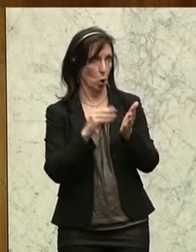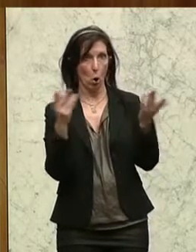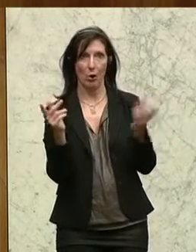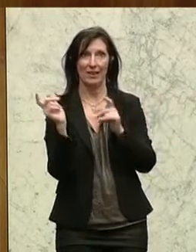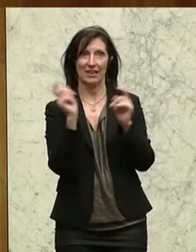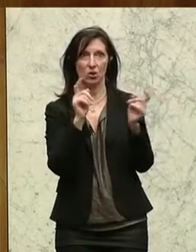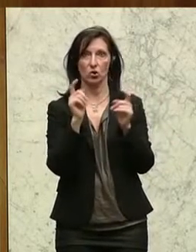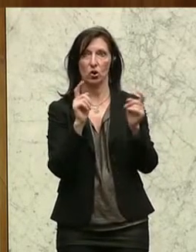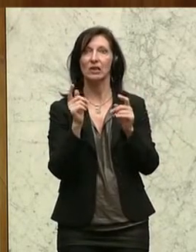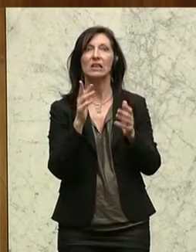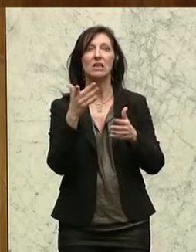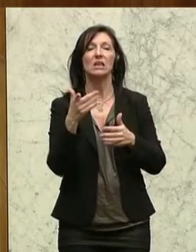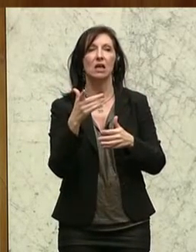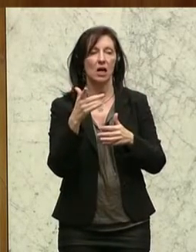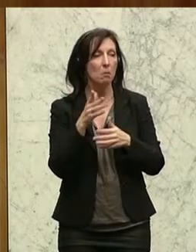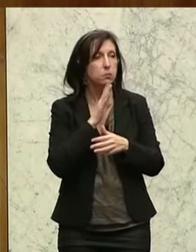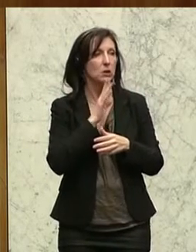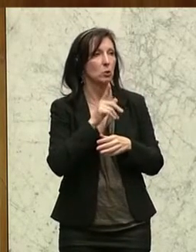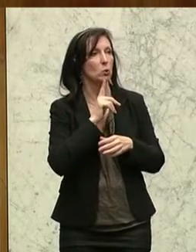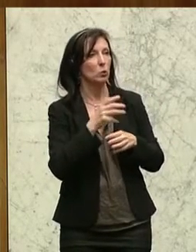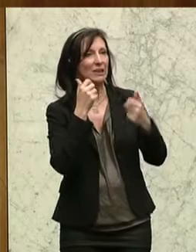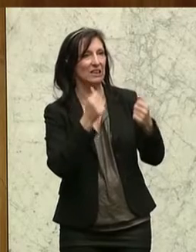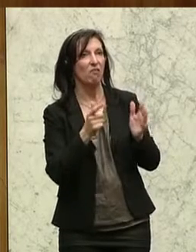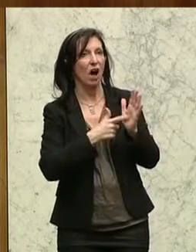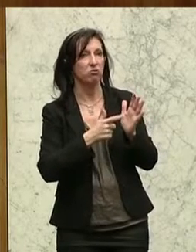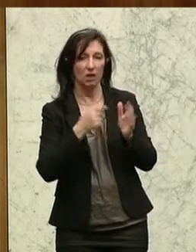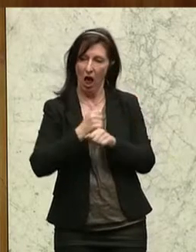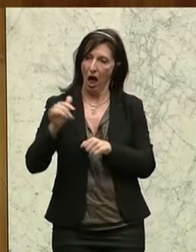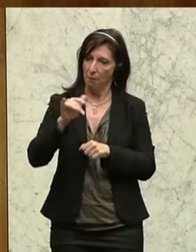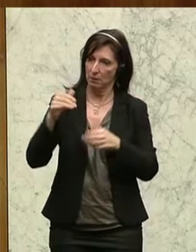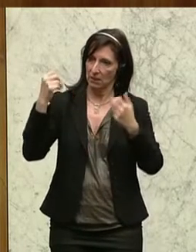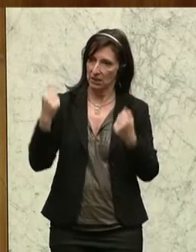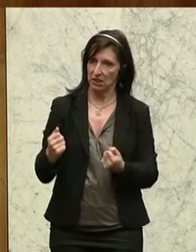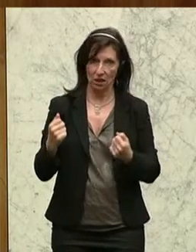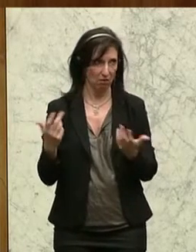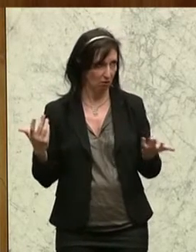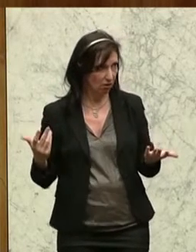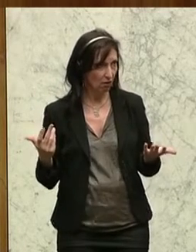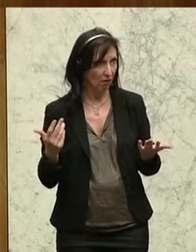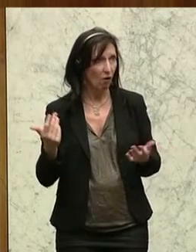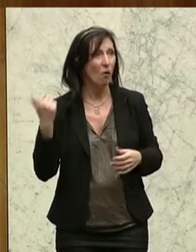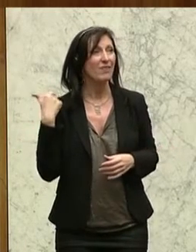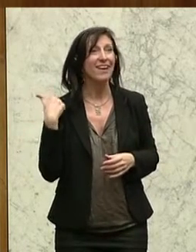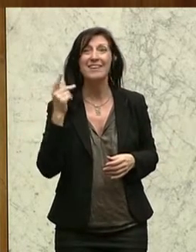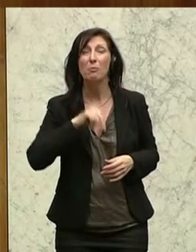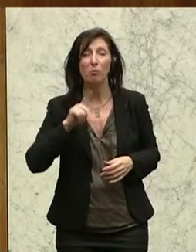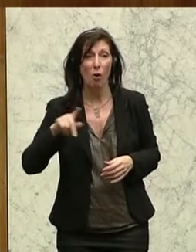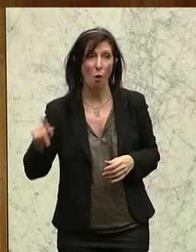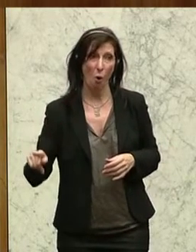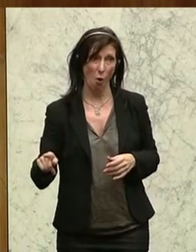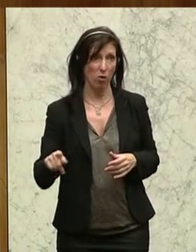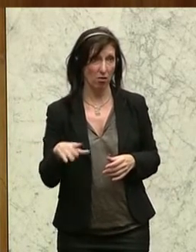Pensionen nur dann gesichert sind, wenn wir einen gesicherten Arbeitsplatz haben und das in den letzten Monaten natürlich massiv